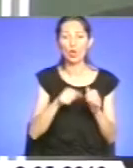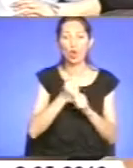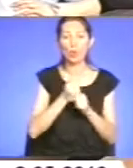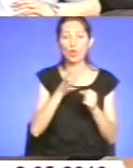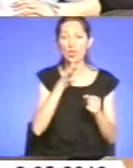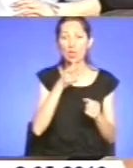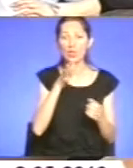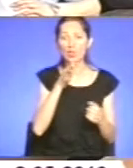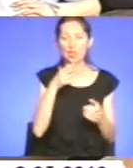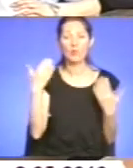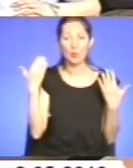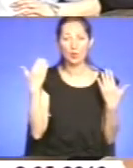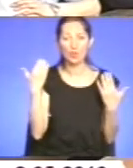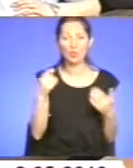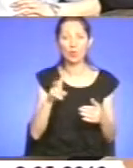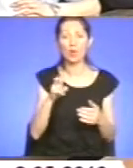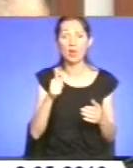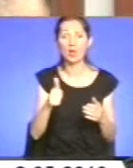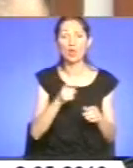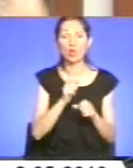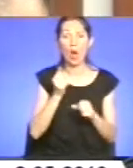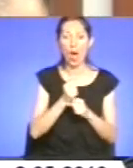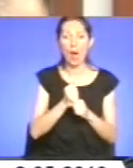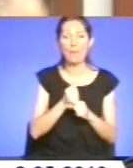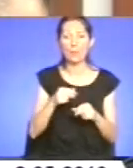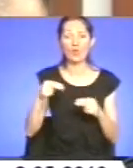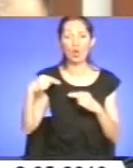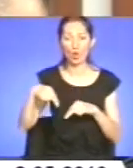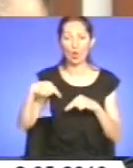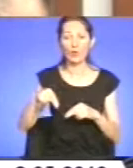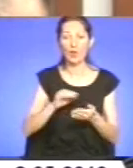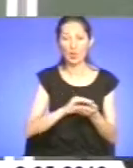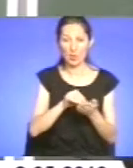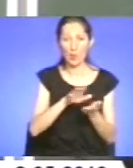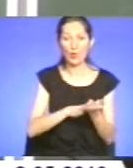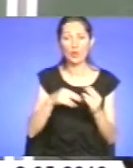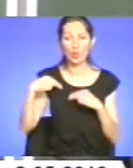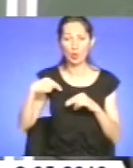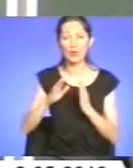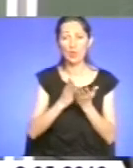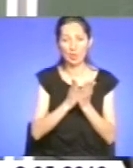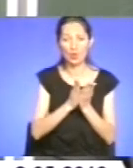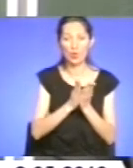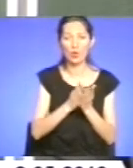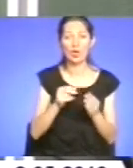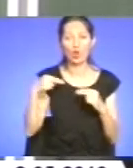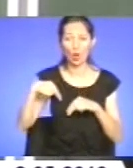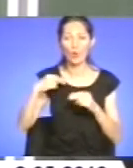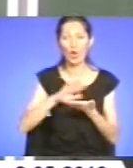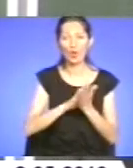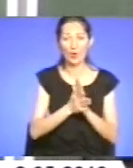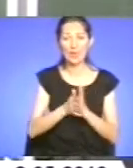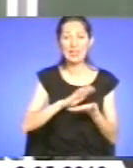– щодо правомірності ведення трудових книжок, 47 – стосовно трудових договорів. Однак, стан контролю за